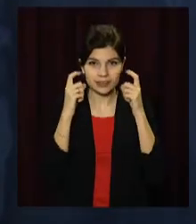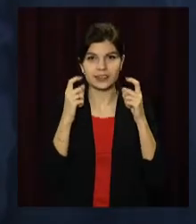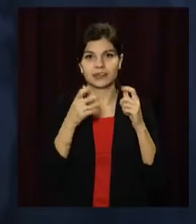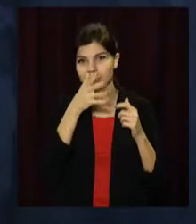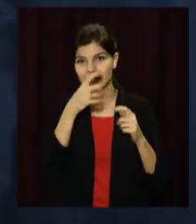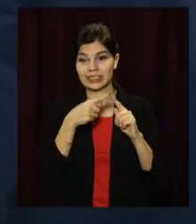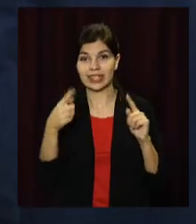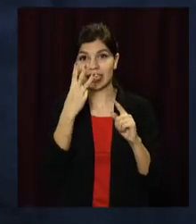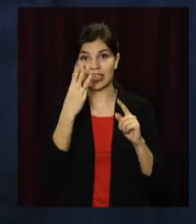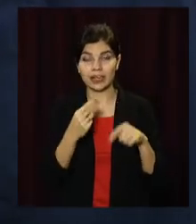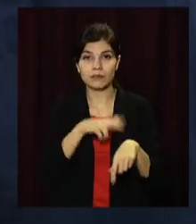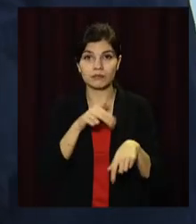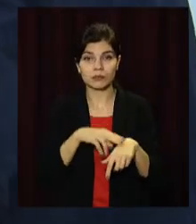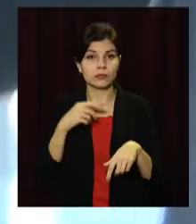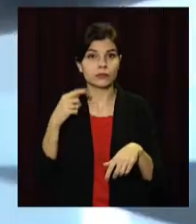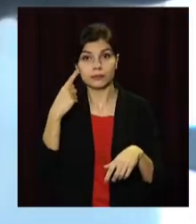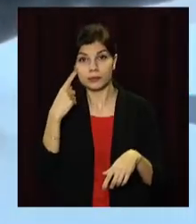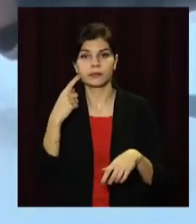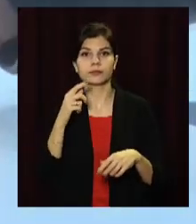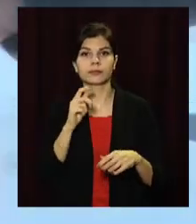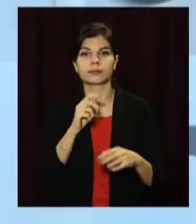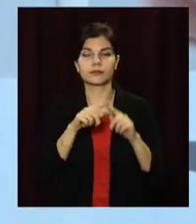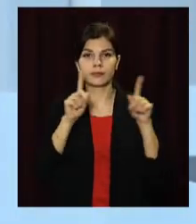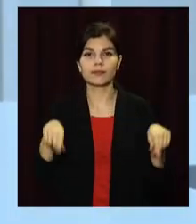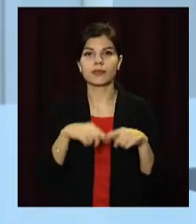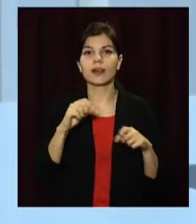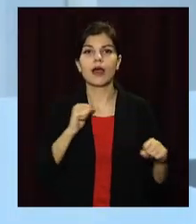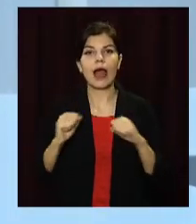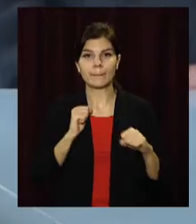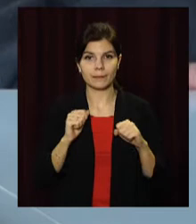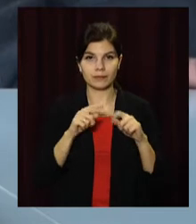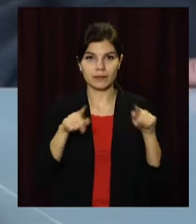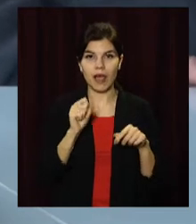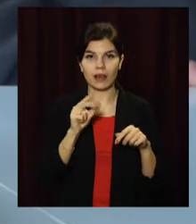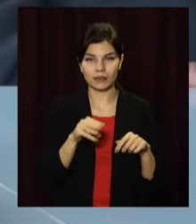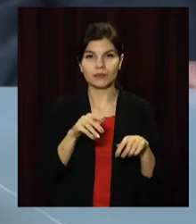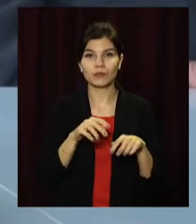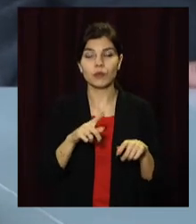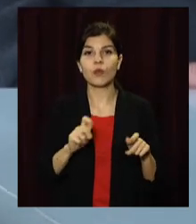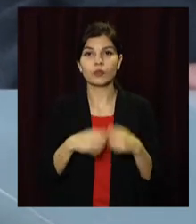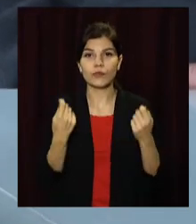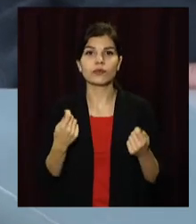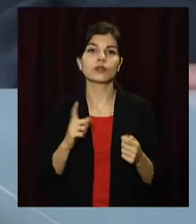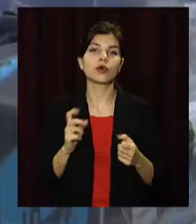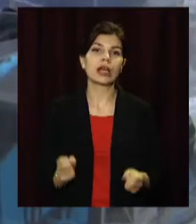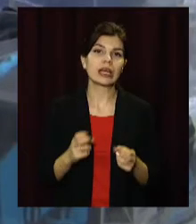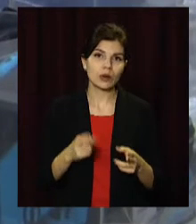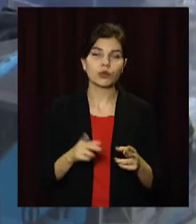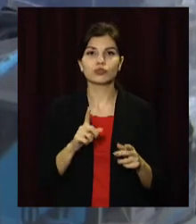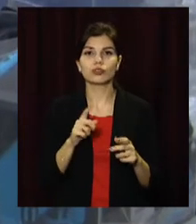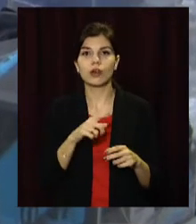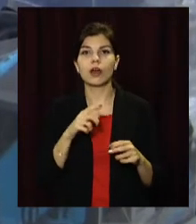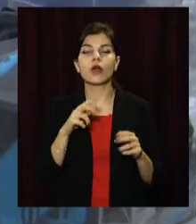За останні три дні правоохоронці склали майже 850 адмінпротоколів та відкрили кримінальне провадження за порушення